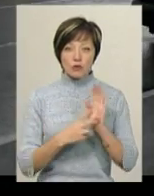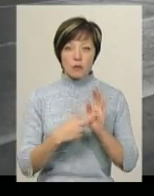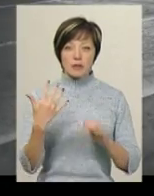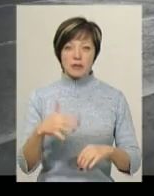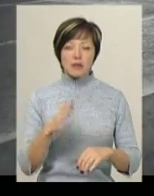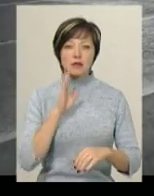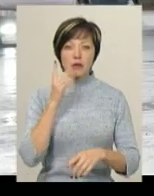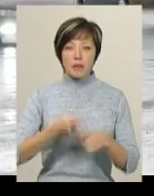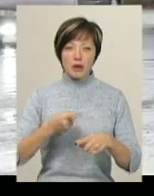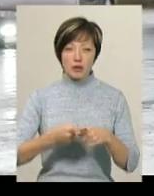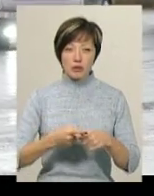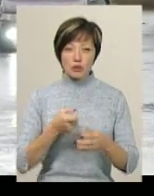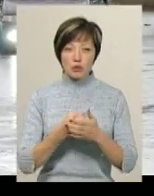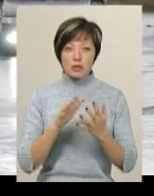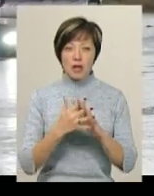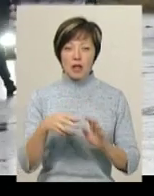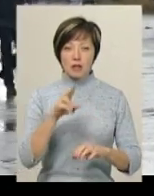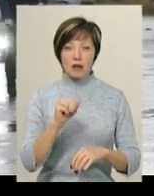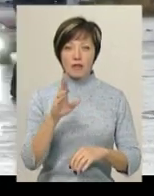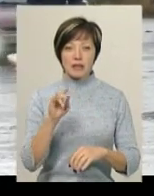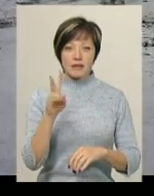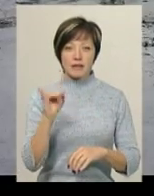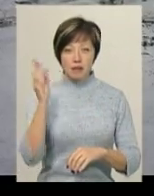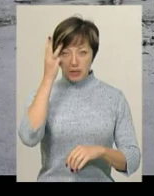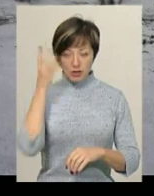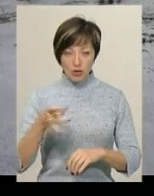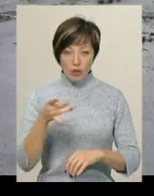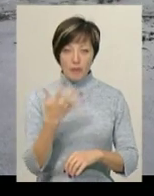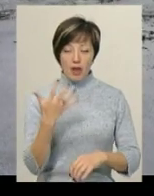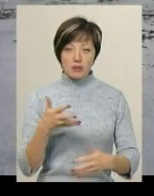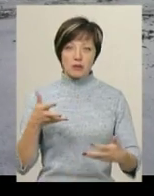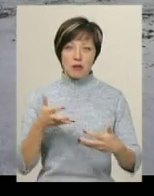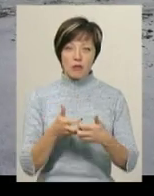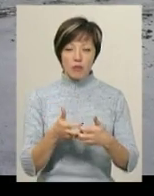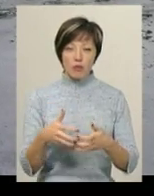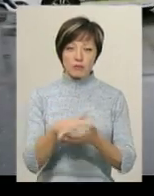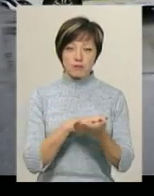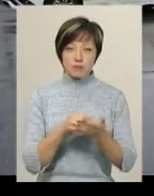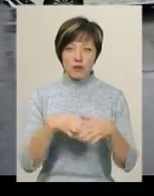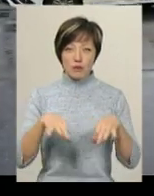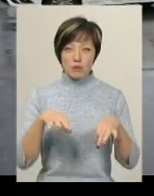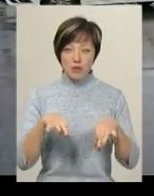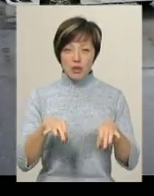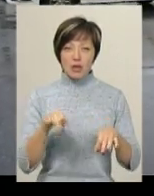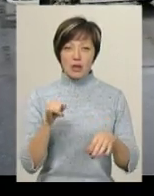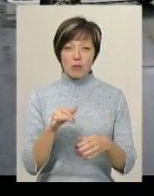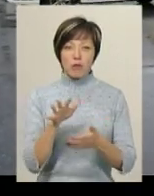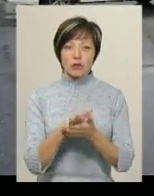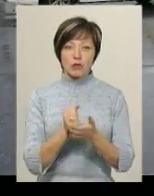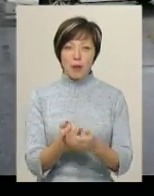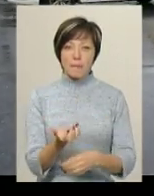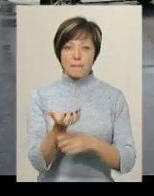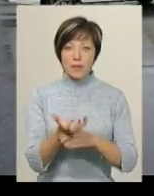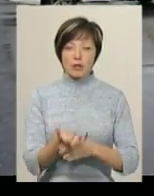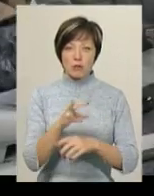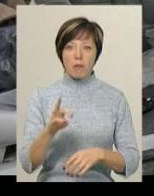.50 на перехресті, що веде до села Давидківці Хмельницького району. П'ятеро травмованих, розтрощений легковик та пошкоджений причіп фантажівки МАЗ.